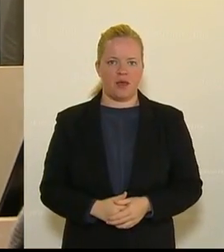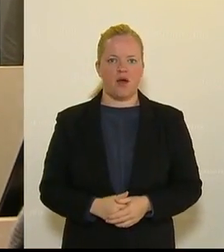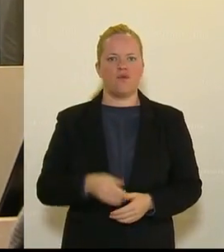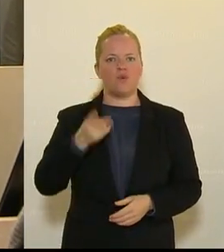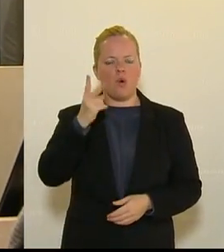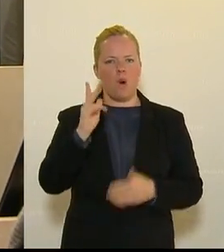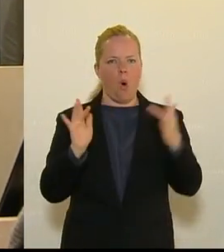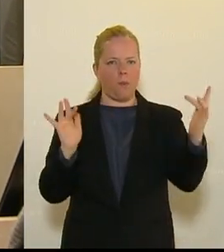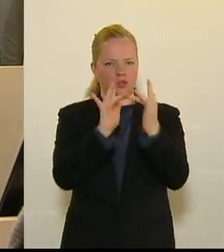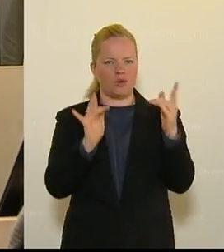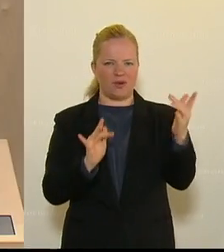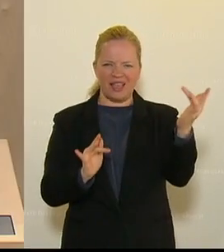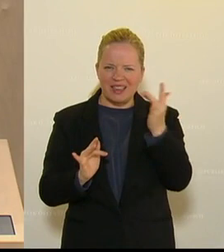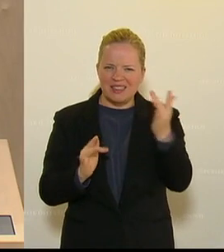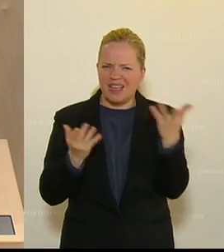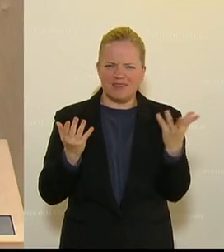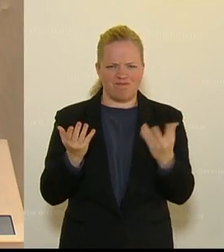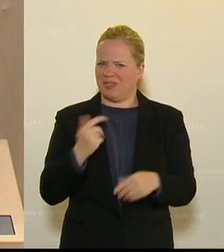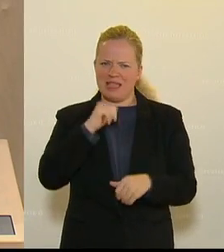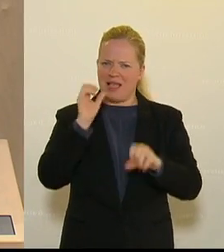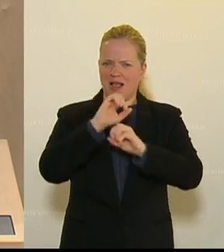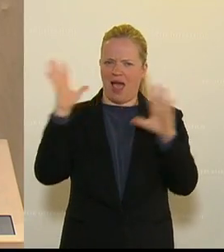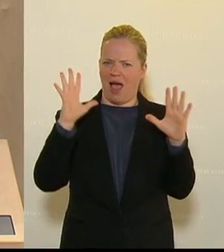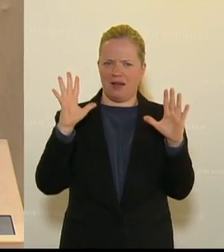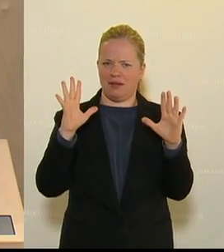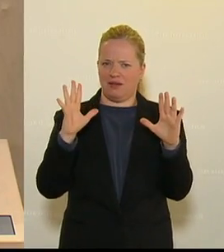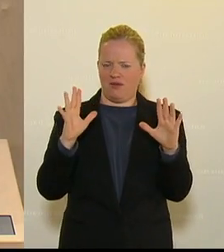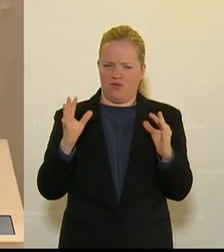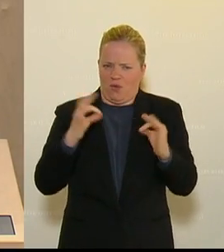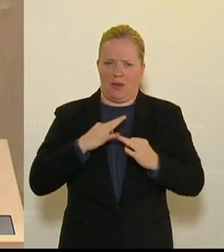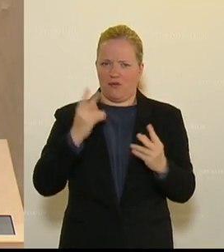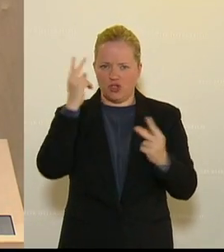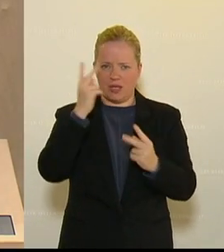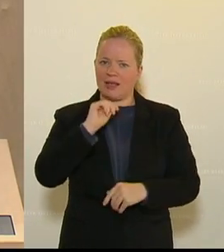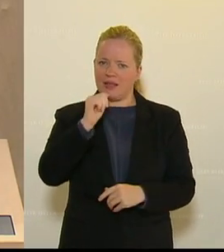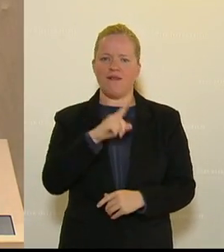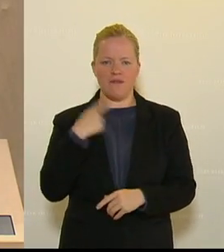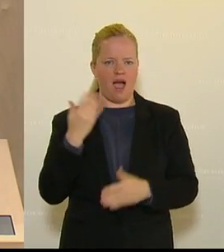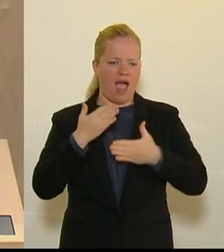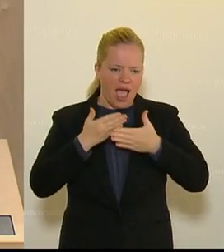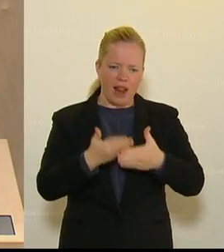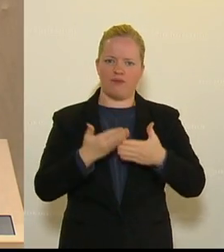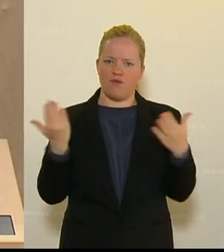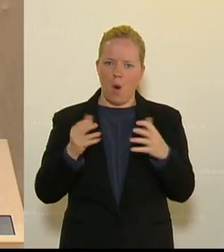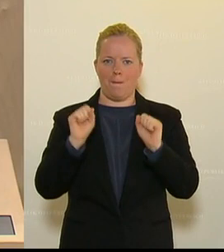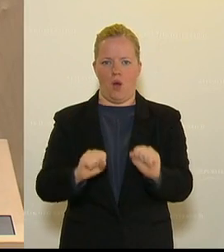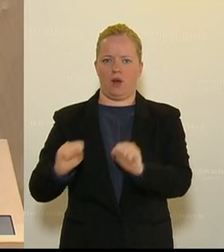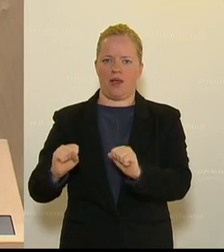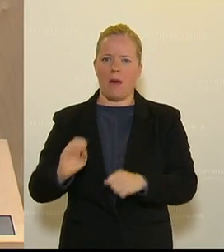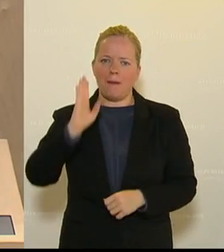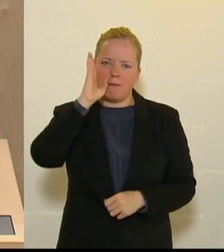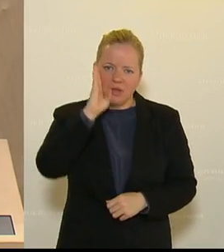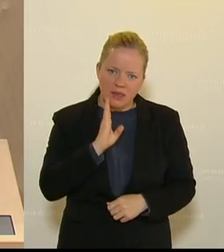ist mir einfach unverständlich. Wir helfen, wo wir helfen können, aber bitte